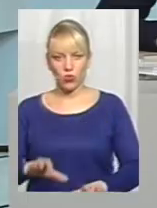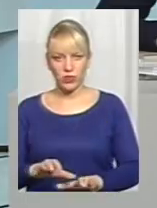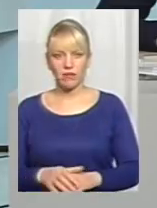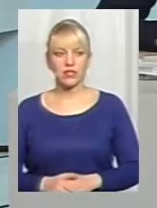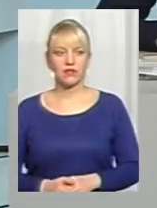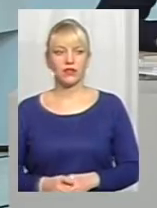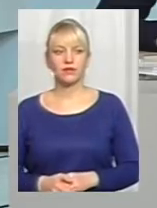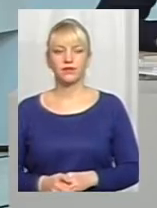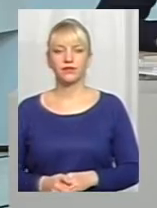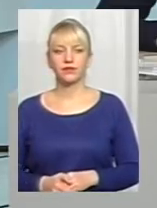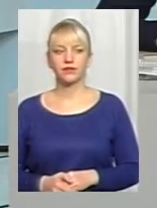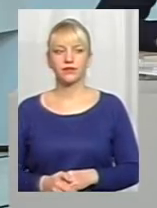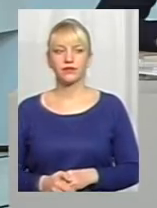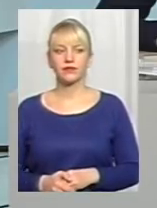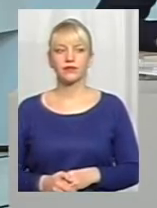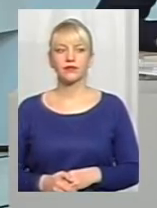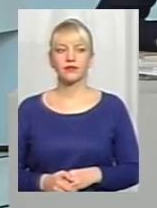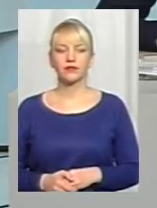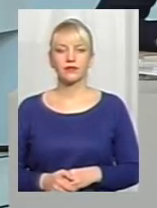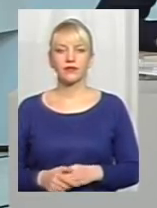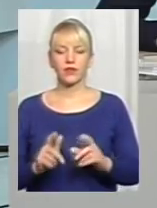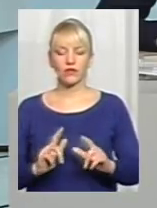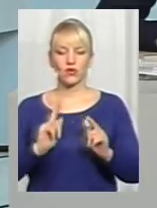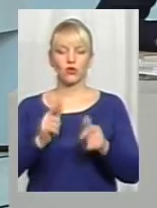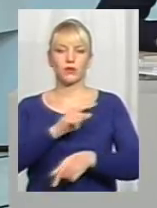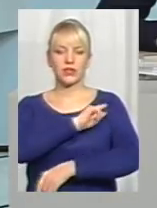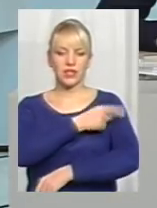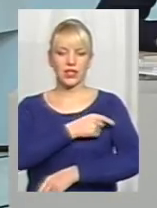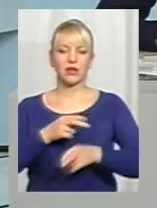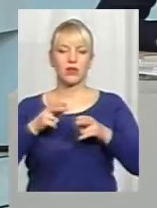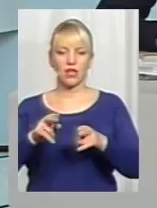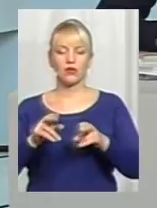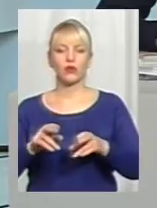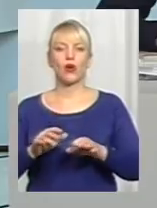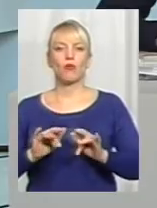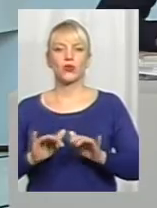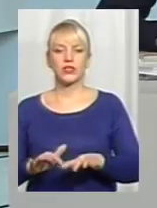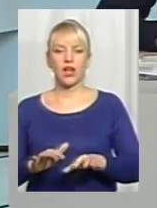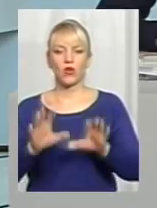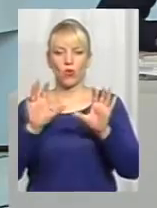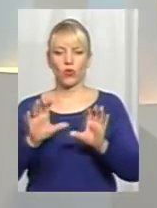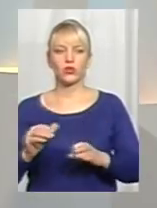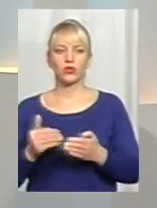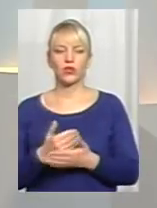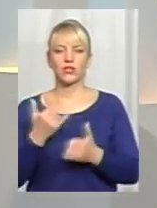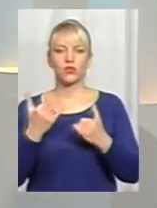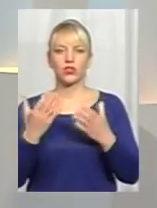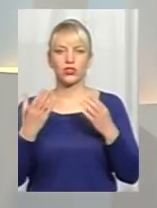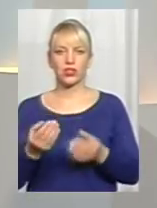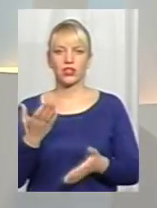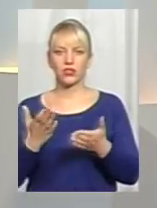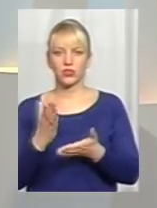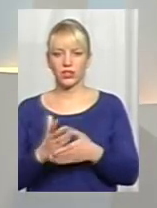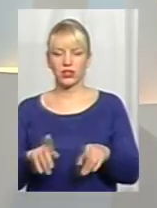так трошки окресли, вступом в силу кримінально-процесуального кодексу нового. На сьогоднішній день, якщо є